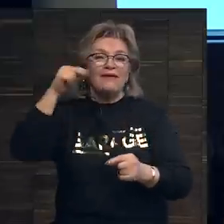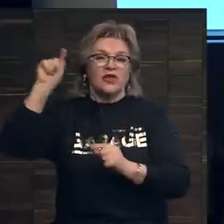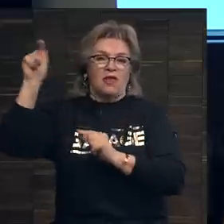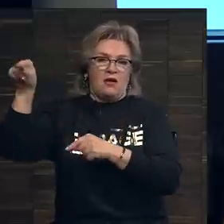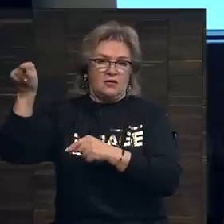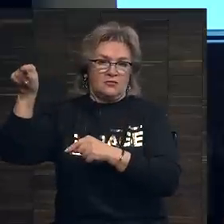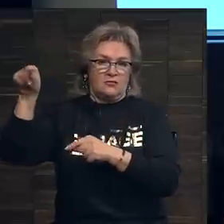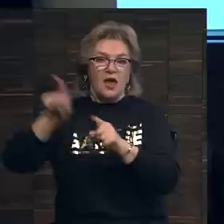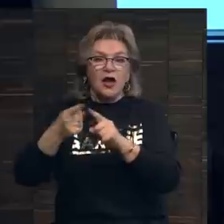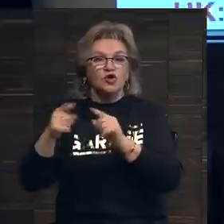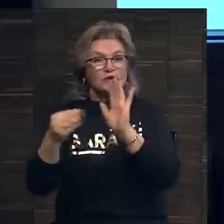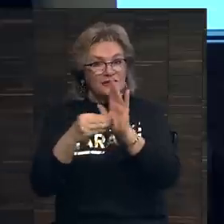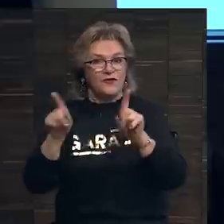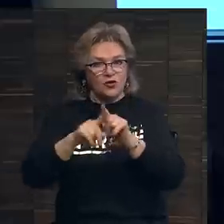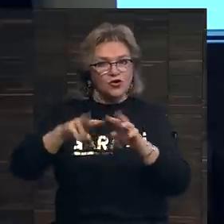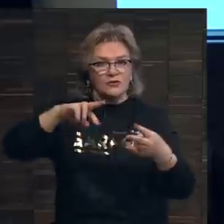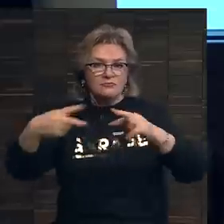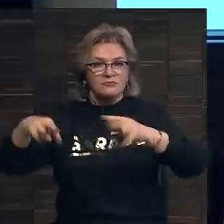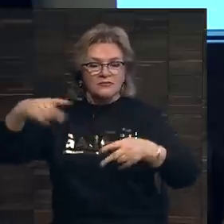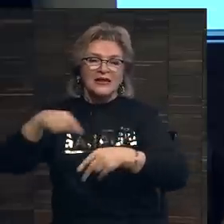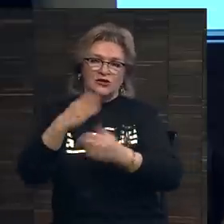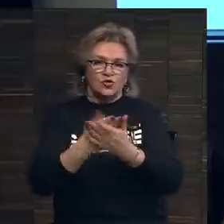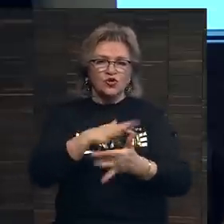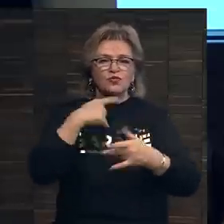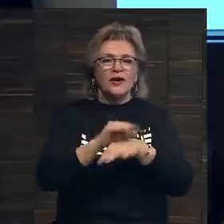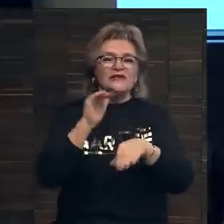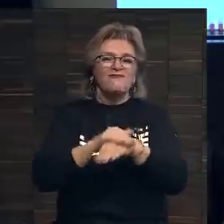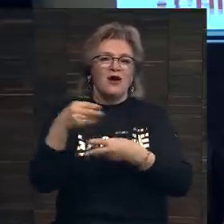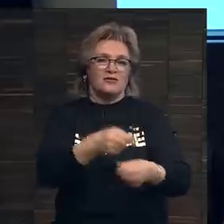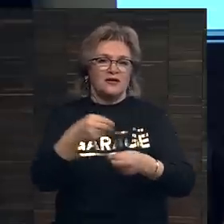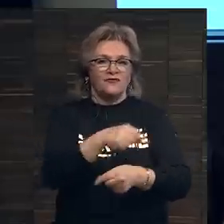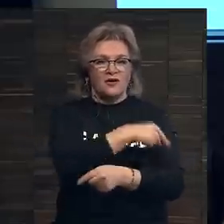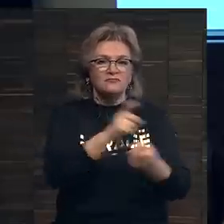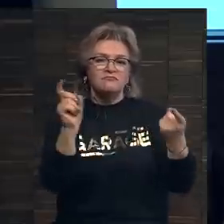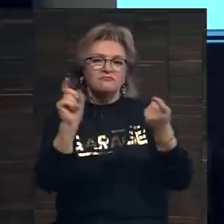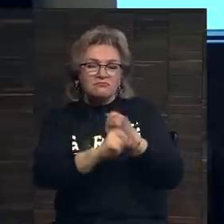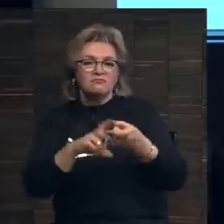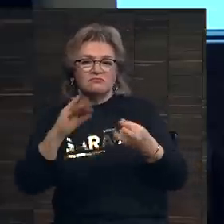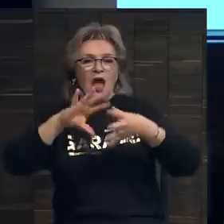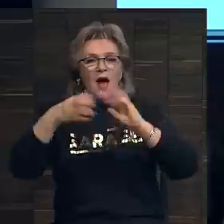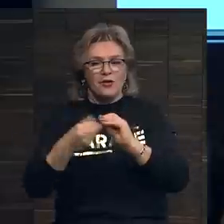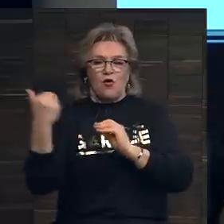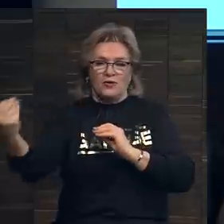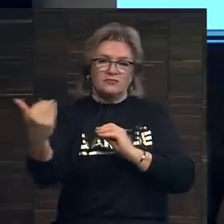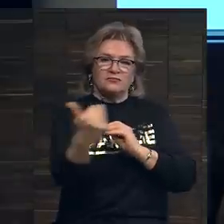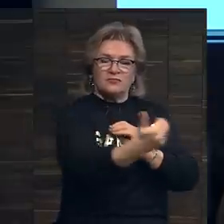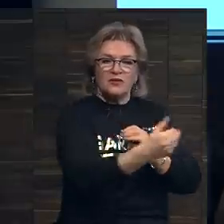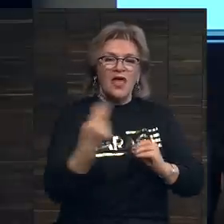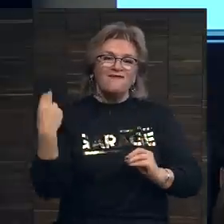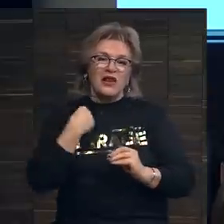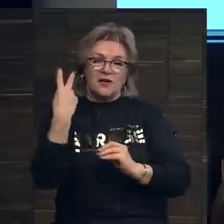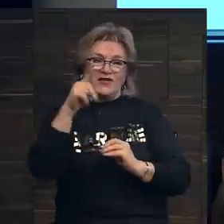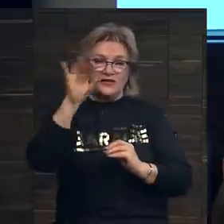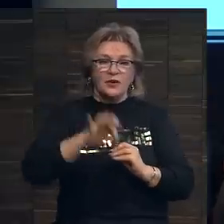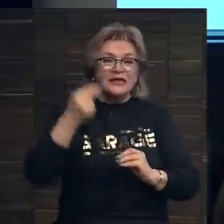Китае. Так что эти цифры тоже динамичны, и здесь тоже есть много факторов, которые определяют объем конкретного региона. Великобритания